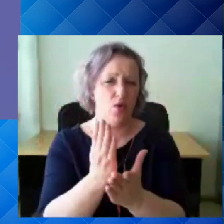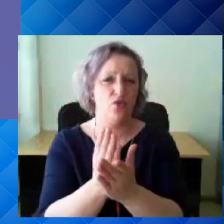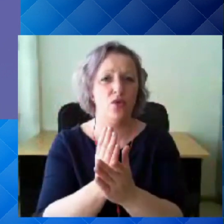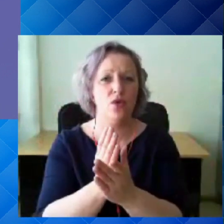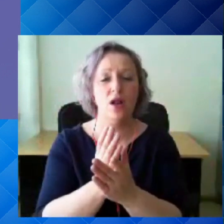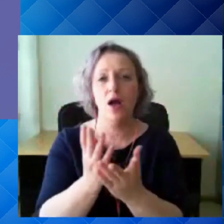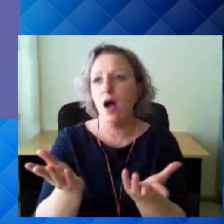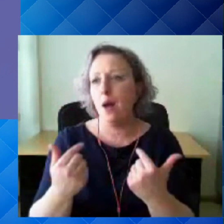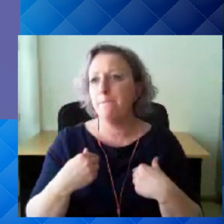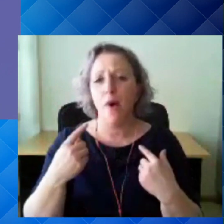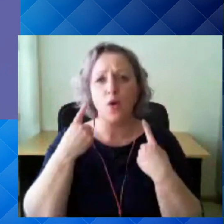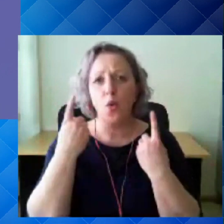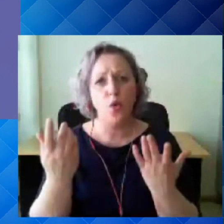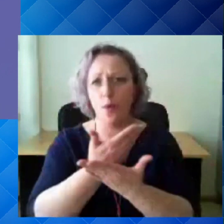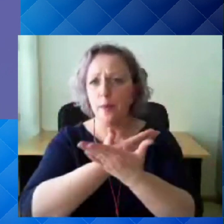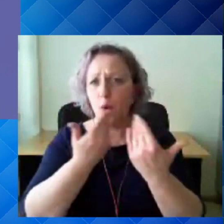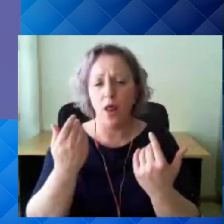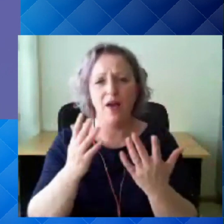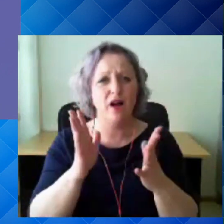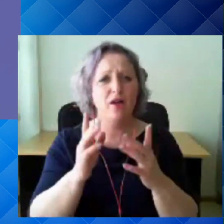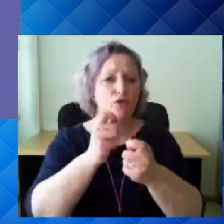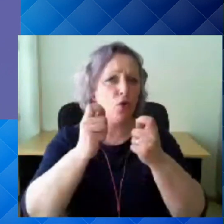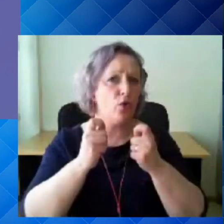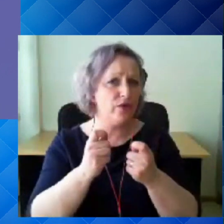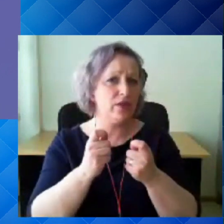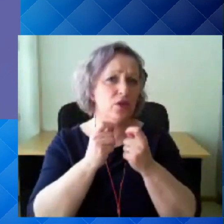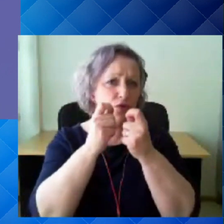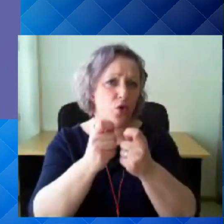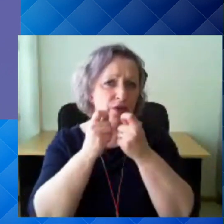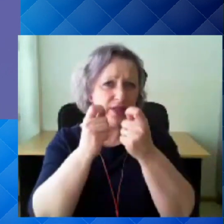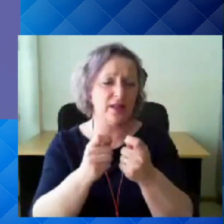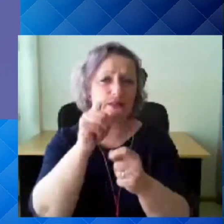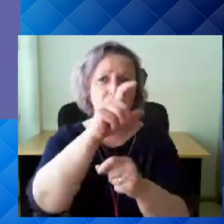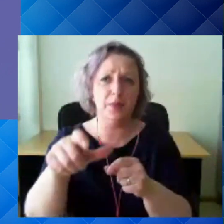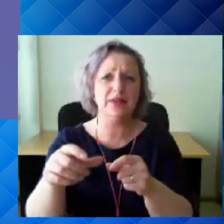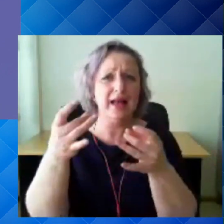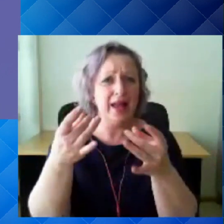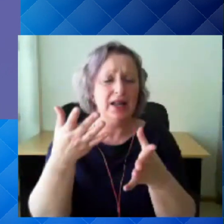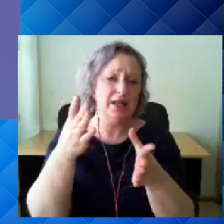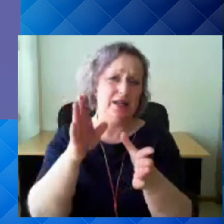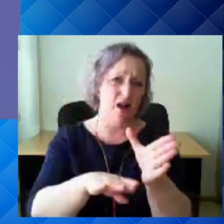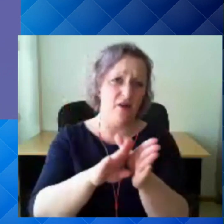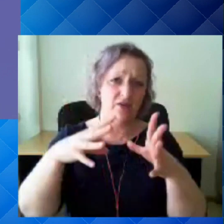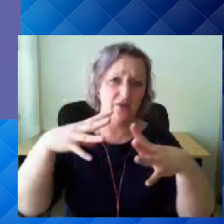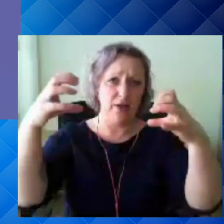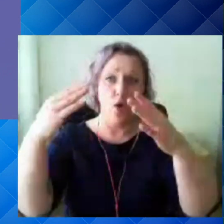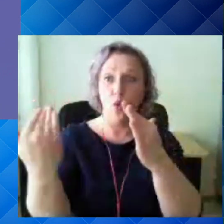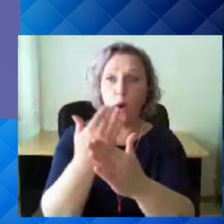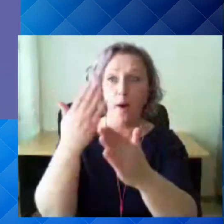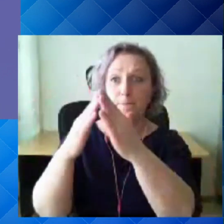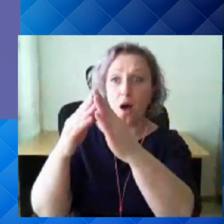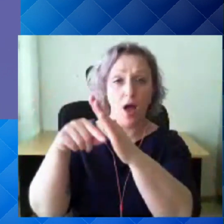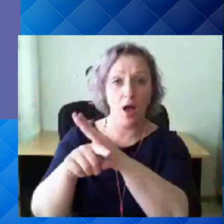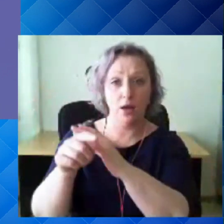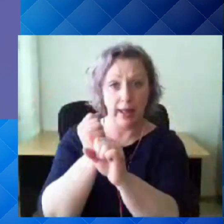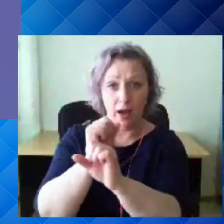Ega ma ei ole ka kuulnud, et väga soovitatakse inimestel lihtsalt ventilatsiooni kasutada uute soonades, seda ei saagi tea, aga et